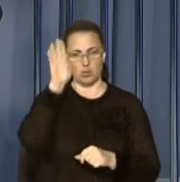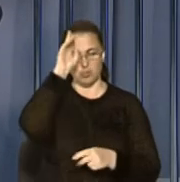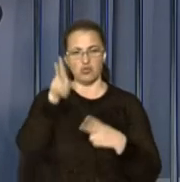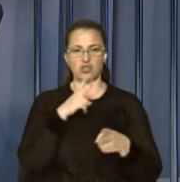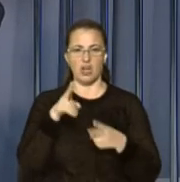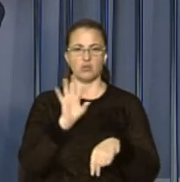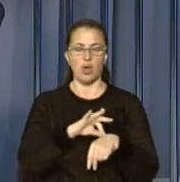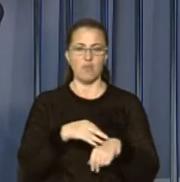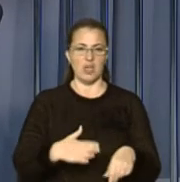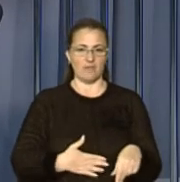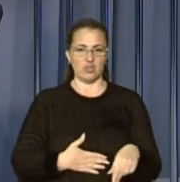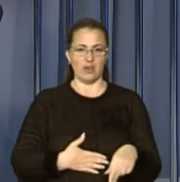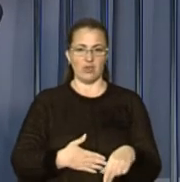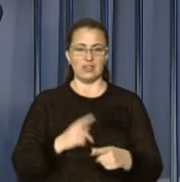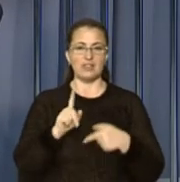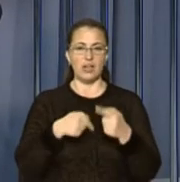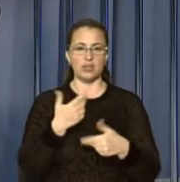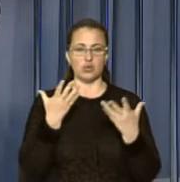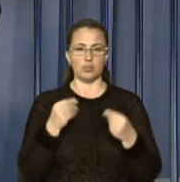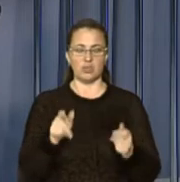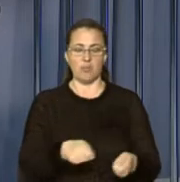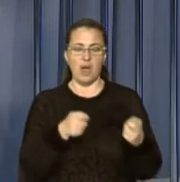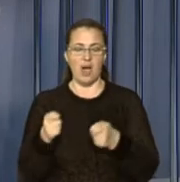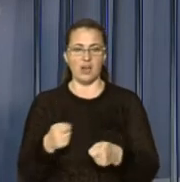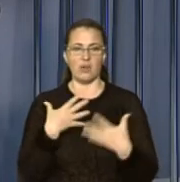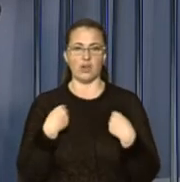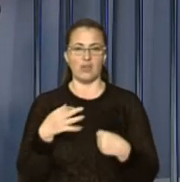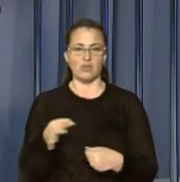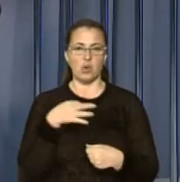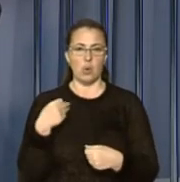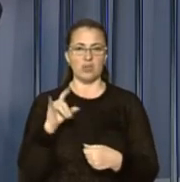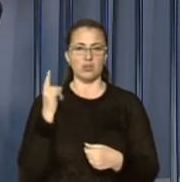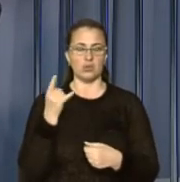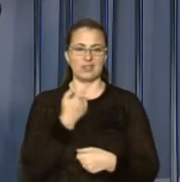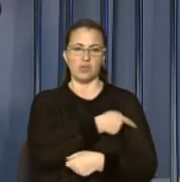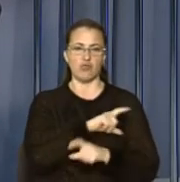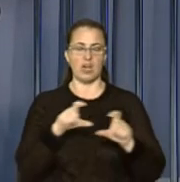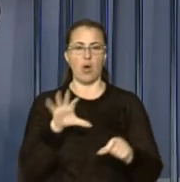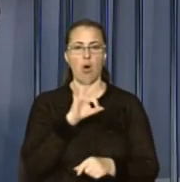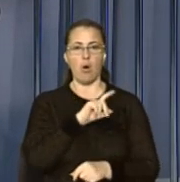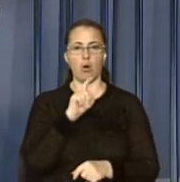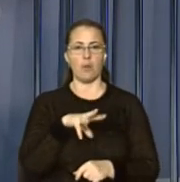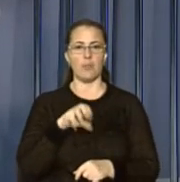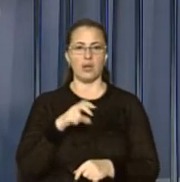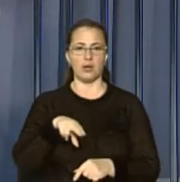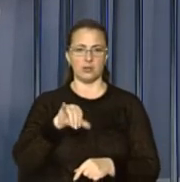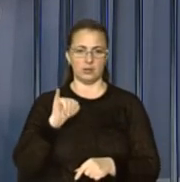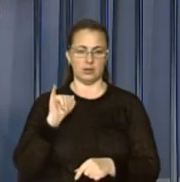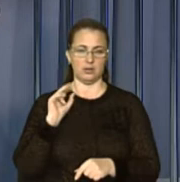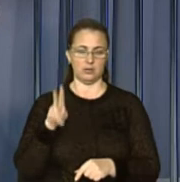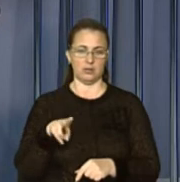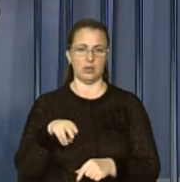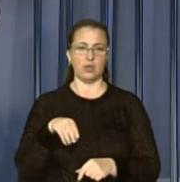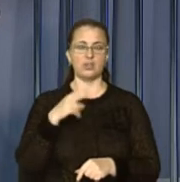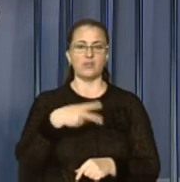біль у животі. Наступного дня його перевели у Львівську обласну дитячу лікарню «Охмадит». 27 червня хлопчик помер.